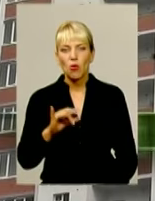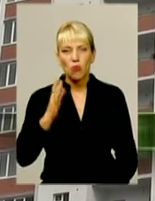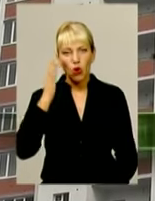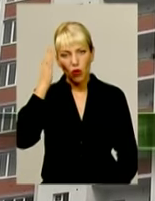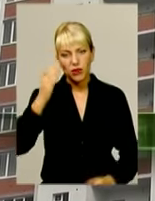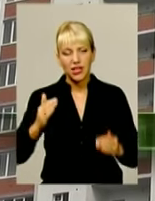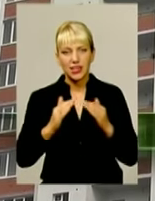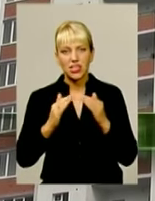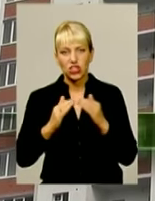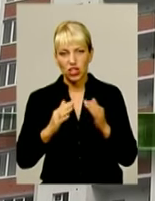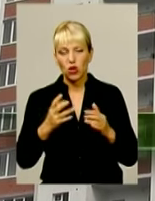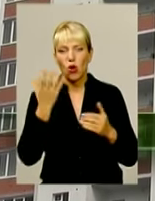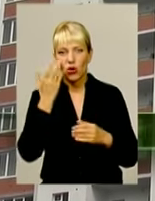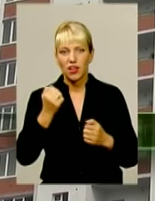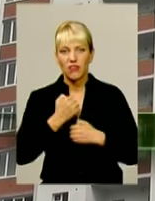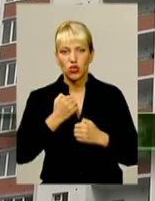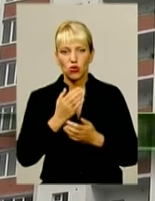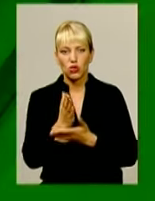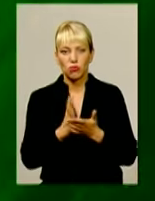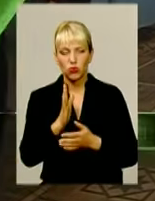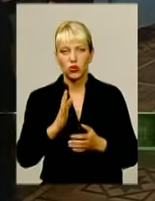військовослужбовцям області справляти новосілля.